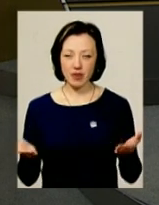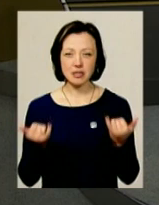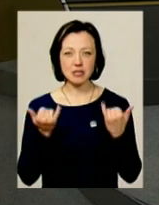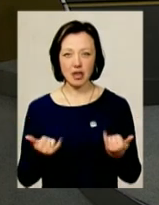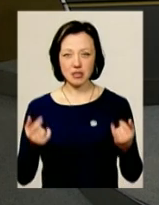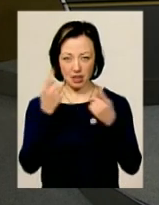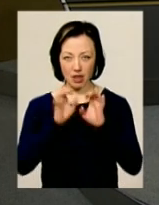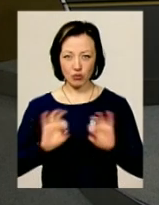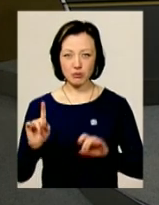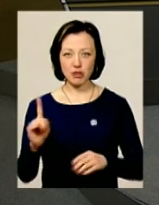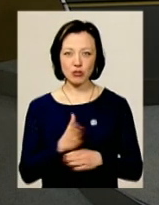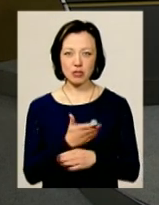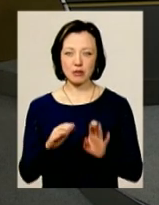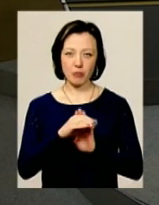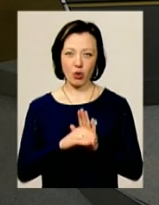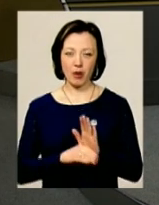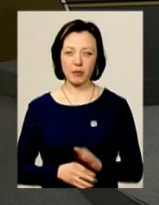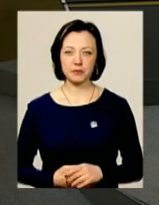і зараз анонс першої частини програми.